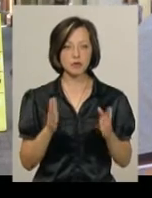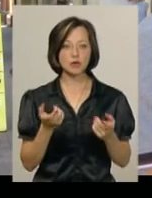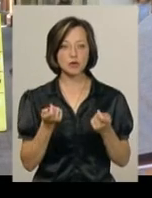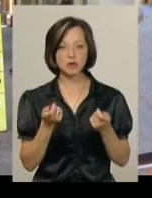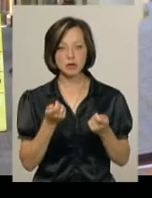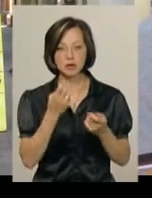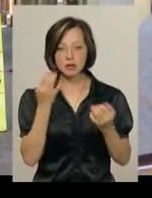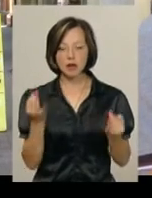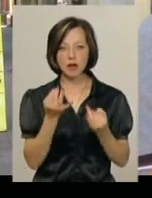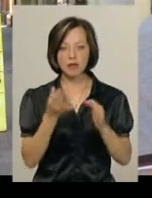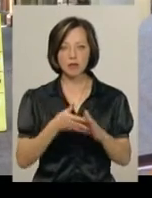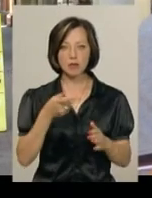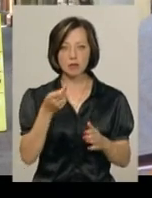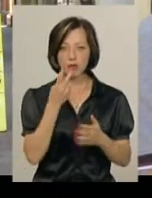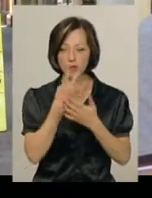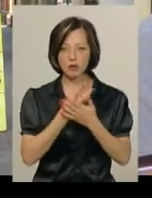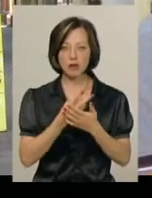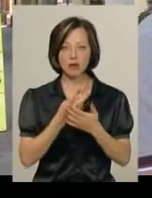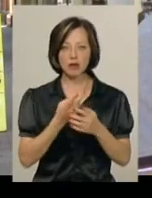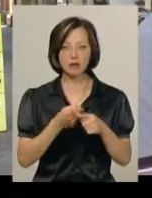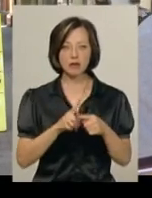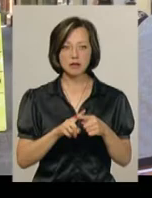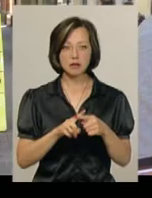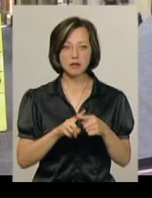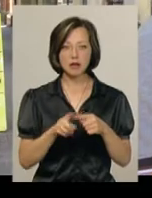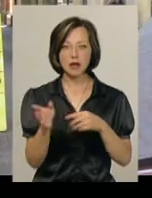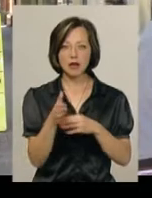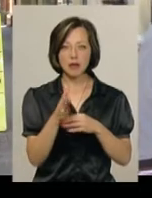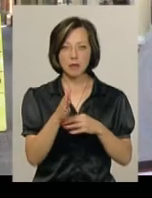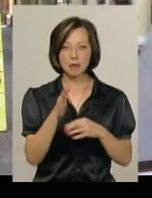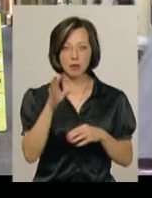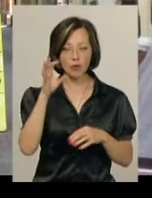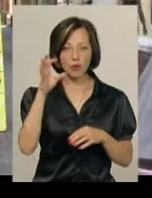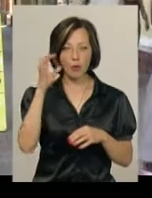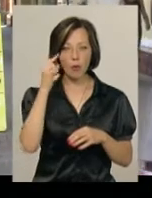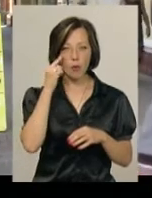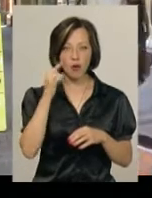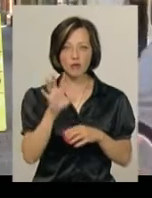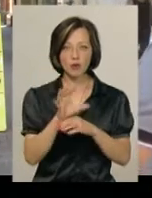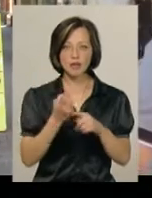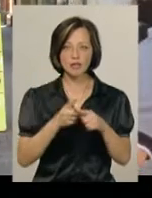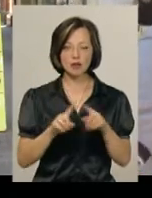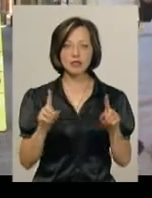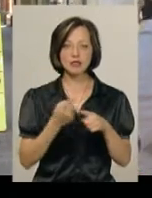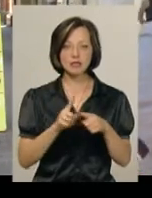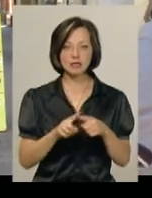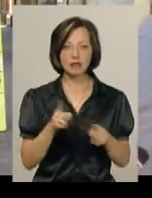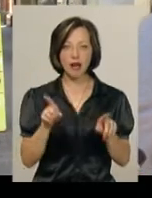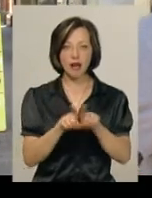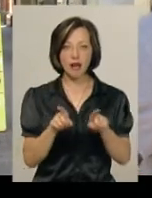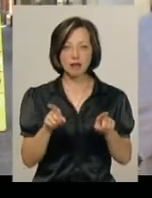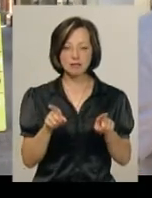подана у вигляді риб'ячого ока, фотографи знають, що це за такий ефект.